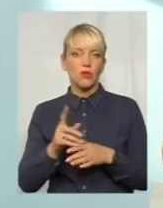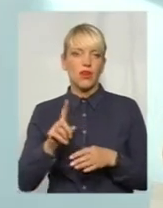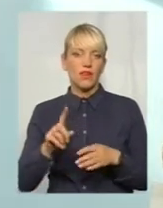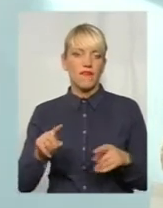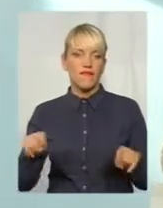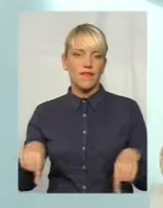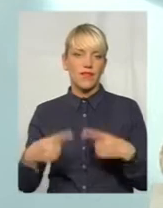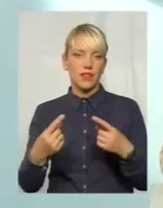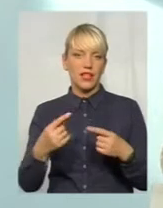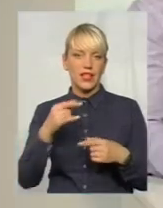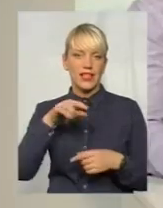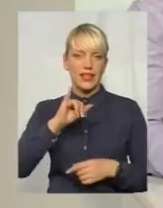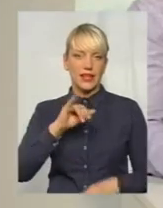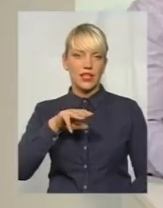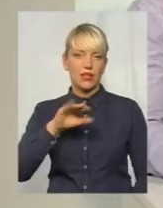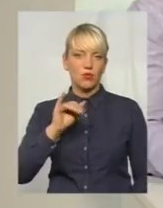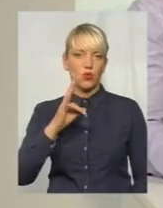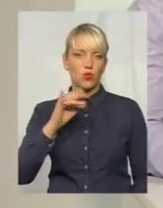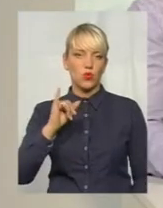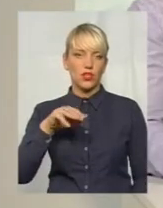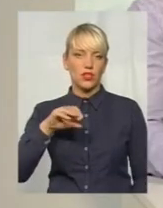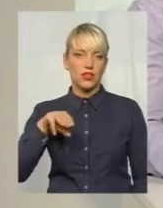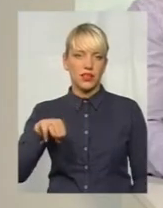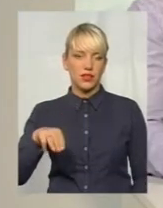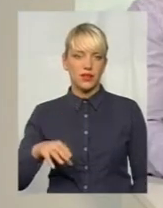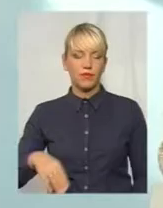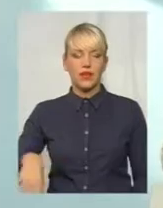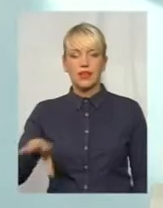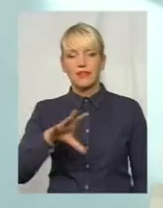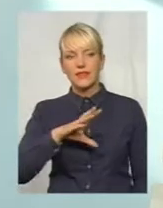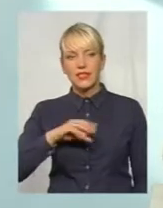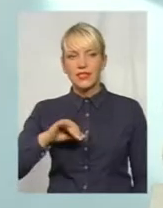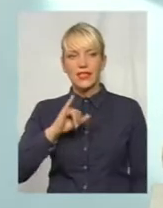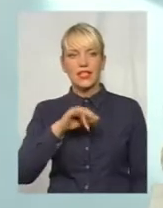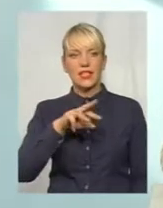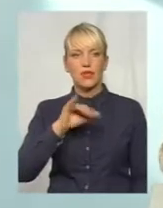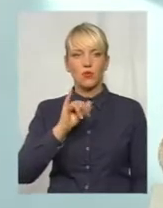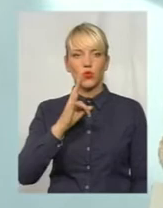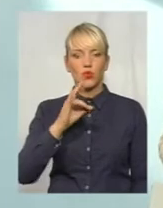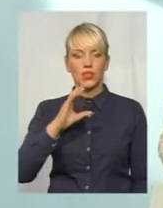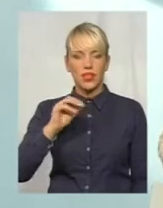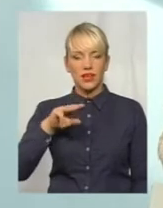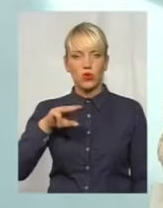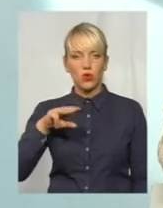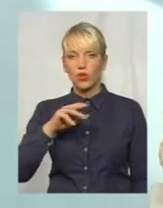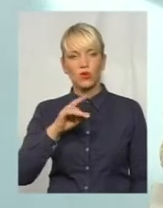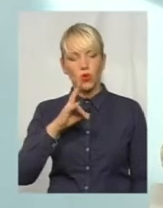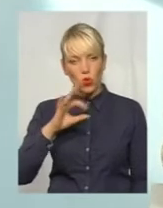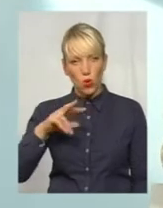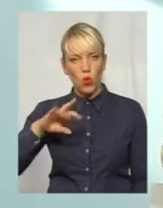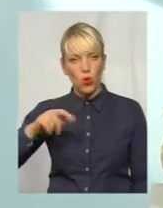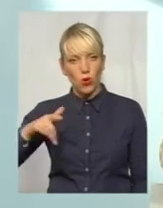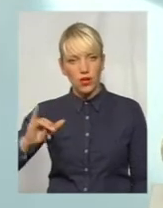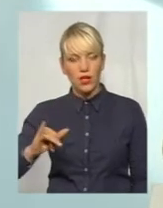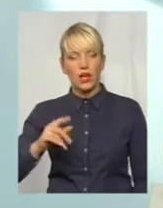сказати інше, що любе всіми імунологами світа, європейськими вченими, вже доказано, що чим раніше ми